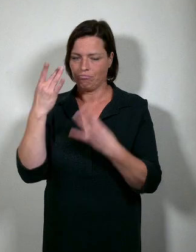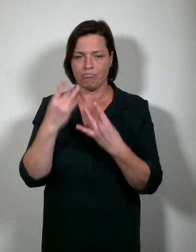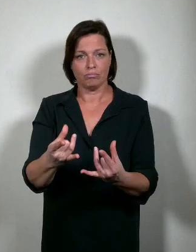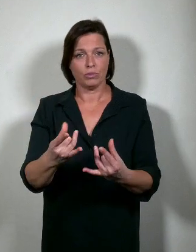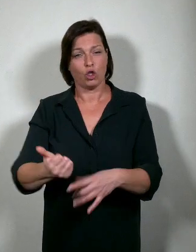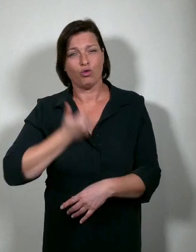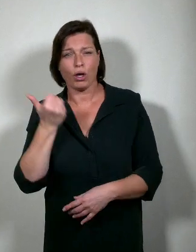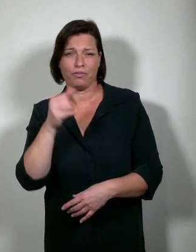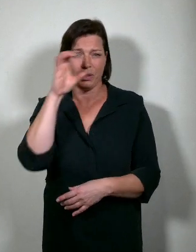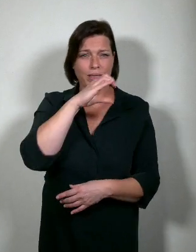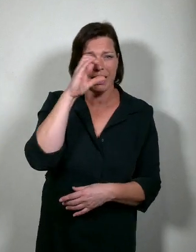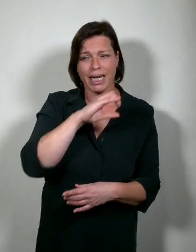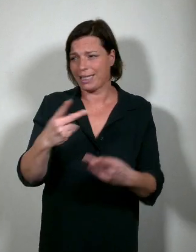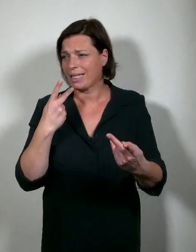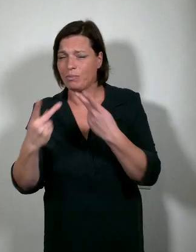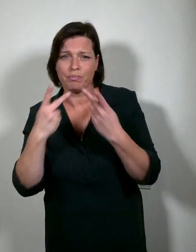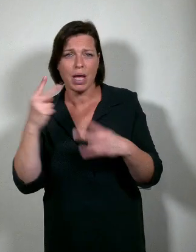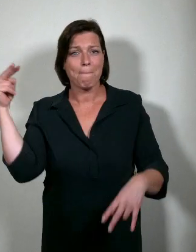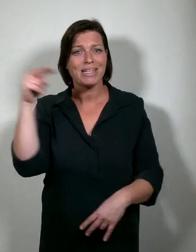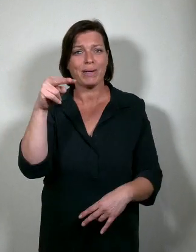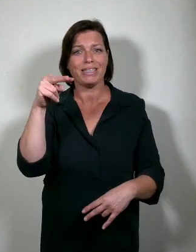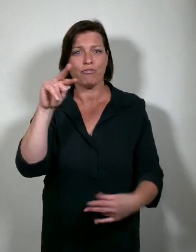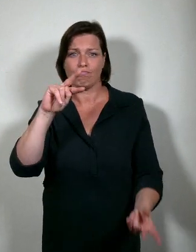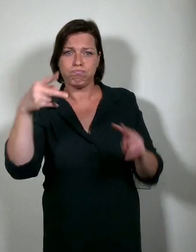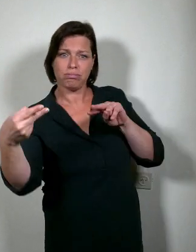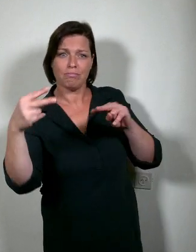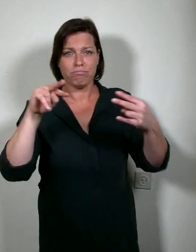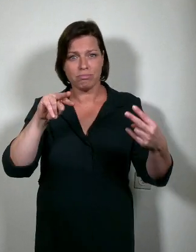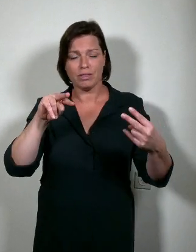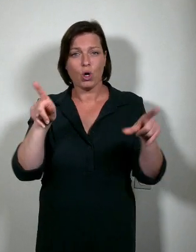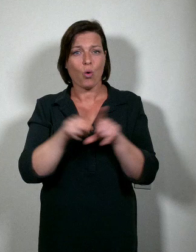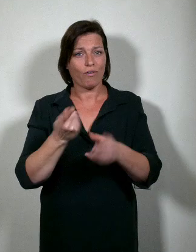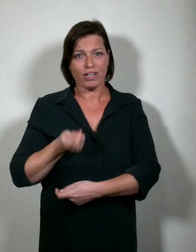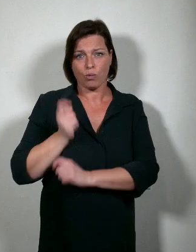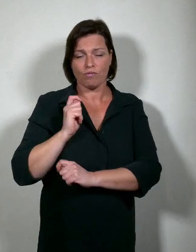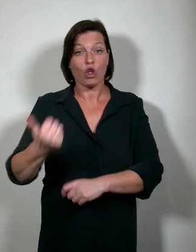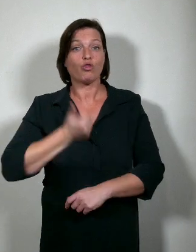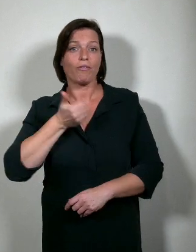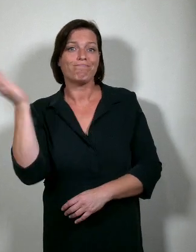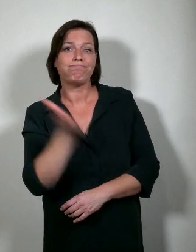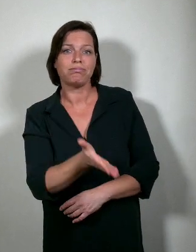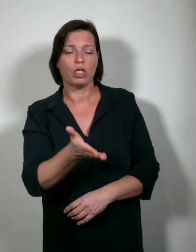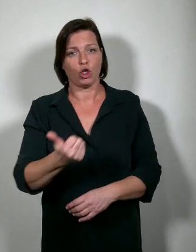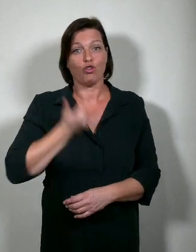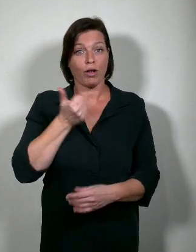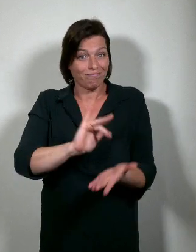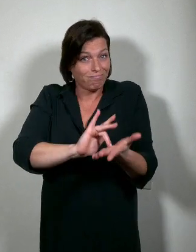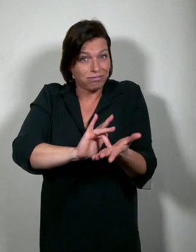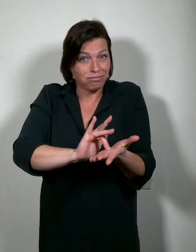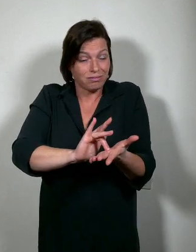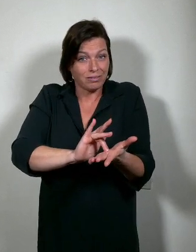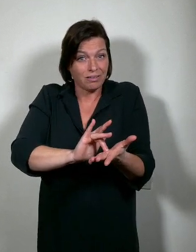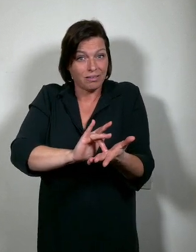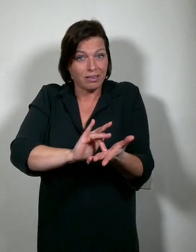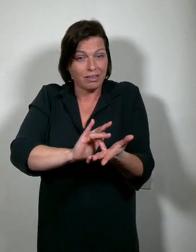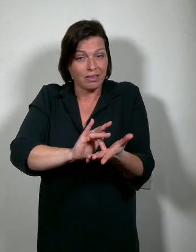Nieuwsgierigheid, experiments, perspectiefwisselingen. Verantwoordelijkheid. Durf het te falen en bij te sturen. Weten